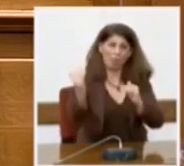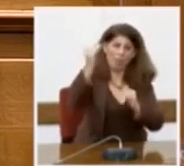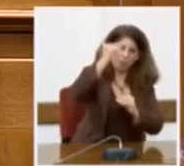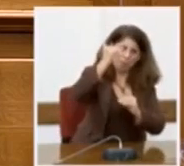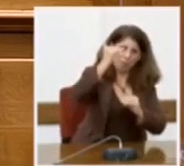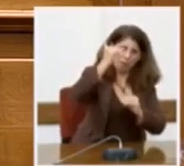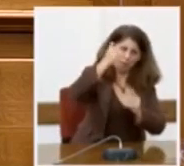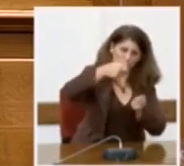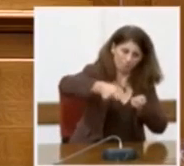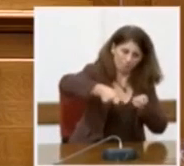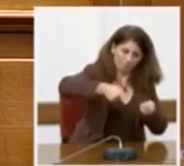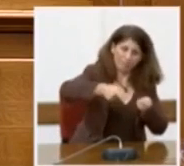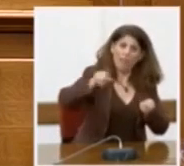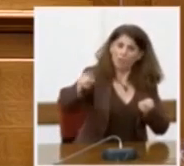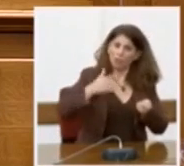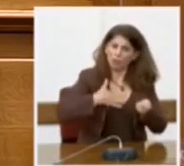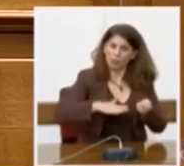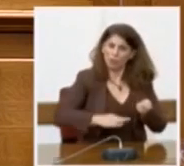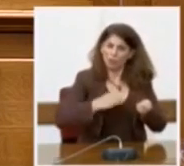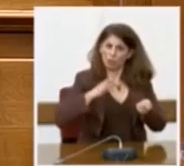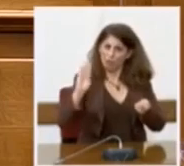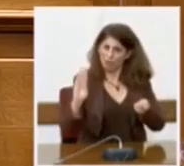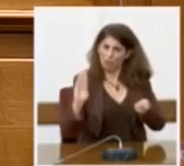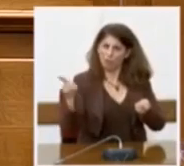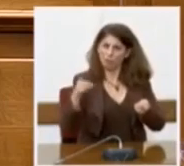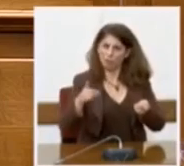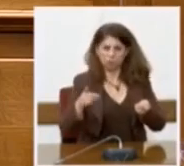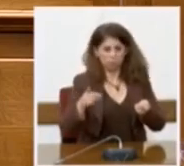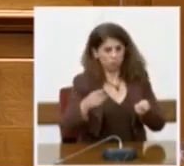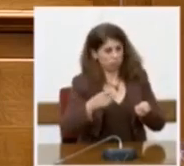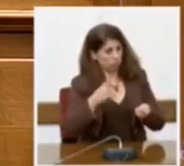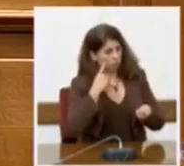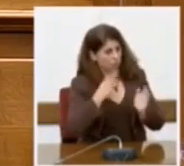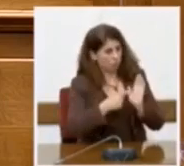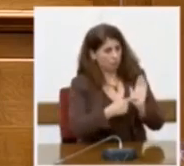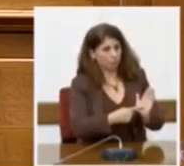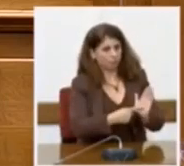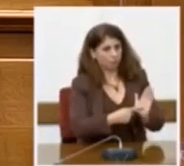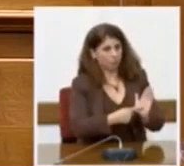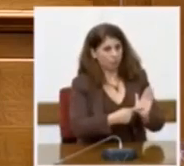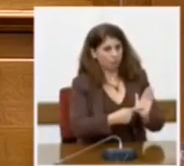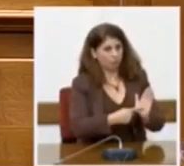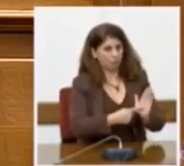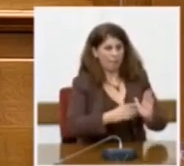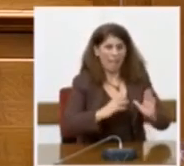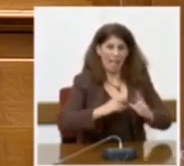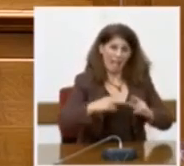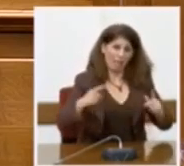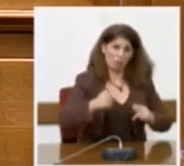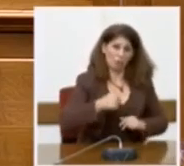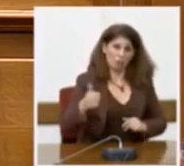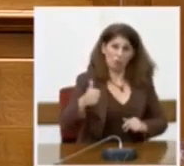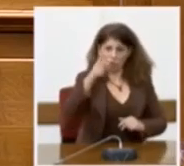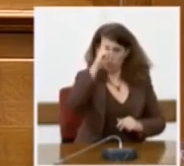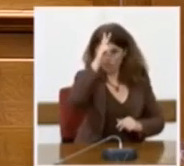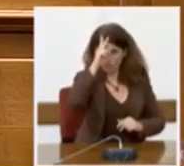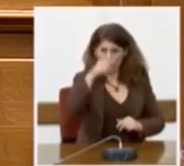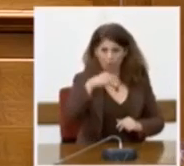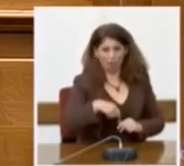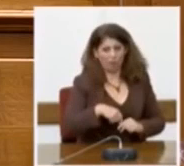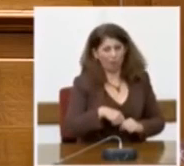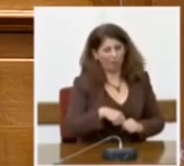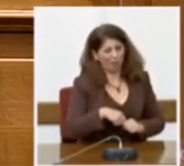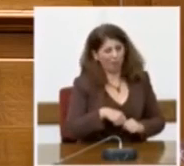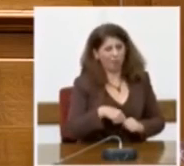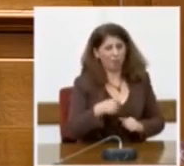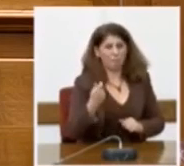επιθυμεί ο κύριος Βαρουφάκης Ο οποίος εμφανίζεται ντούρος εχθρος μόνο του γερμανικού υπεριαλισμού Κλείνοντας το μάτι προφανώς